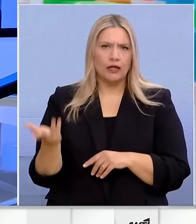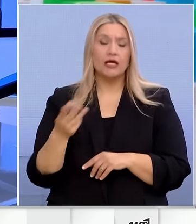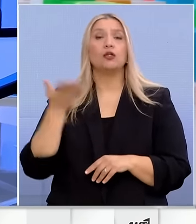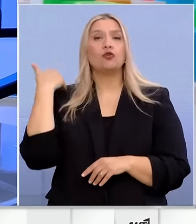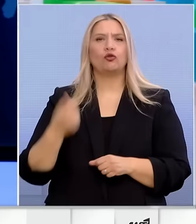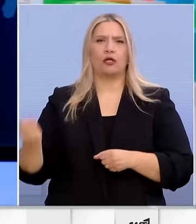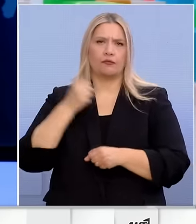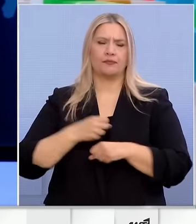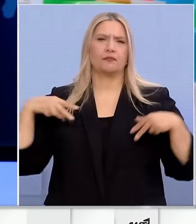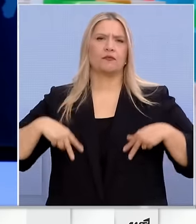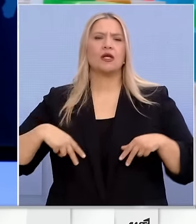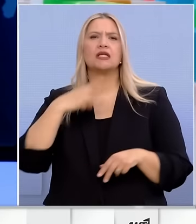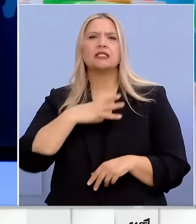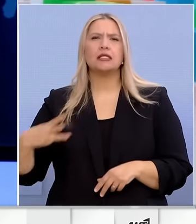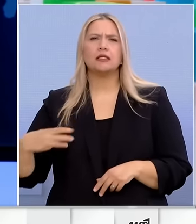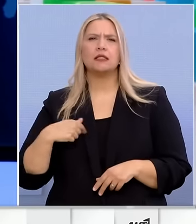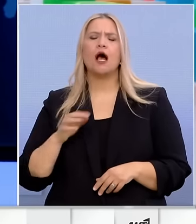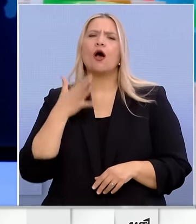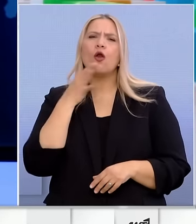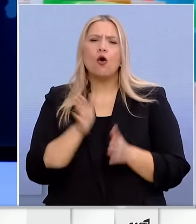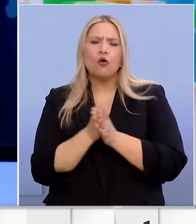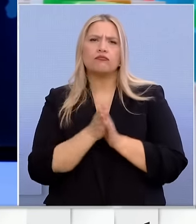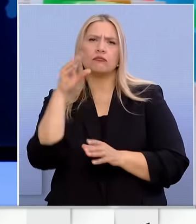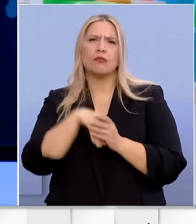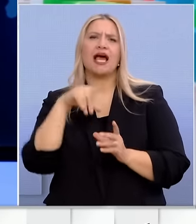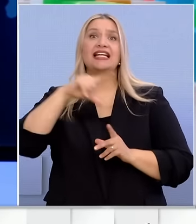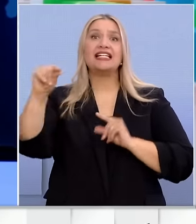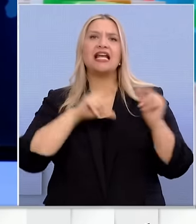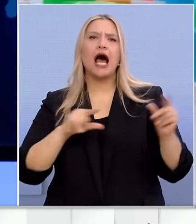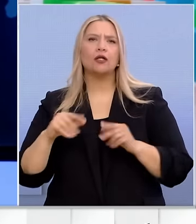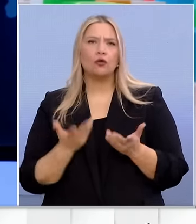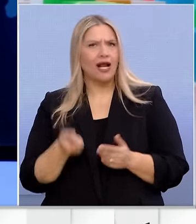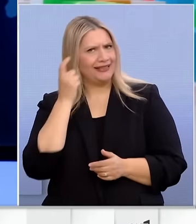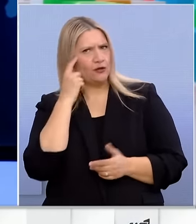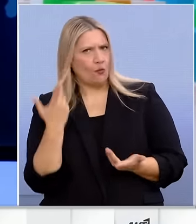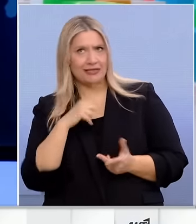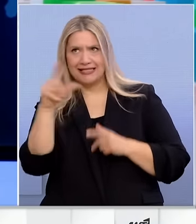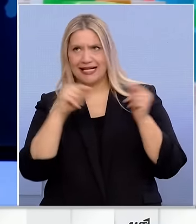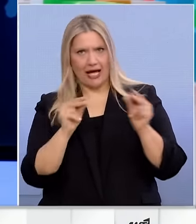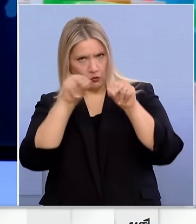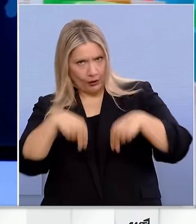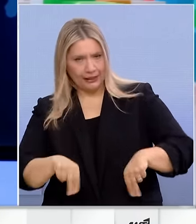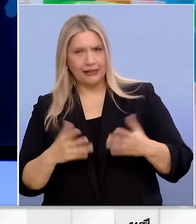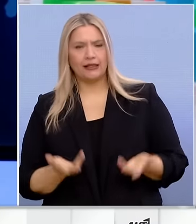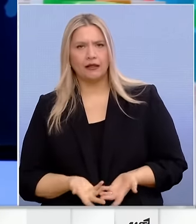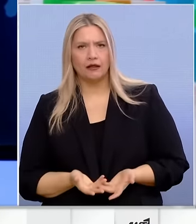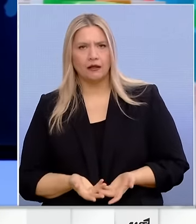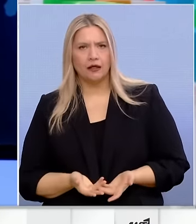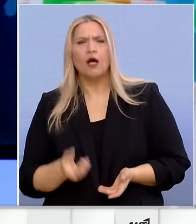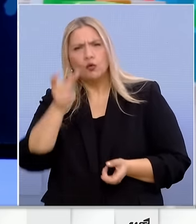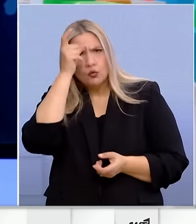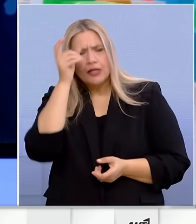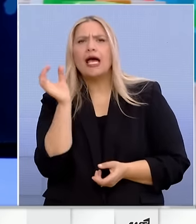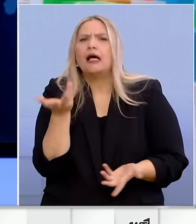ΣΥΡΙΖΑ γιατί ακριβώς θέλουν να τη βάλουν στο ΝΑΤΟ. Αυτό ήταν ο λόγος. Αλλά το ΝΑΤΟ δεν λύνει προβλήματα. Σήμα γίνουν όλοι αυτοί. Στο ΝΑΤΟ είναι και η